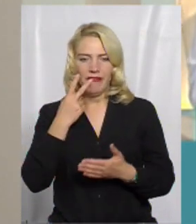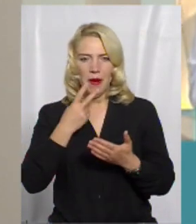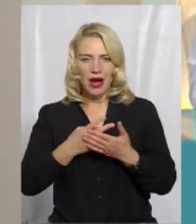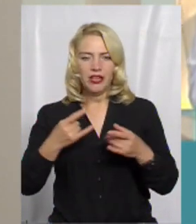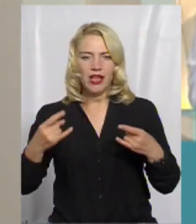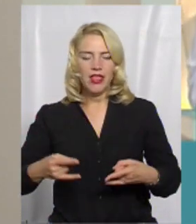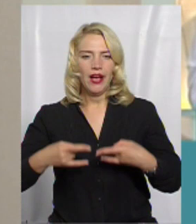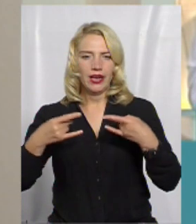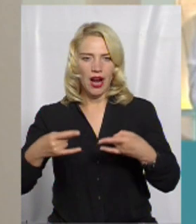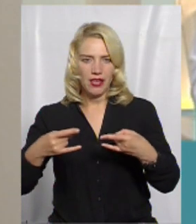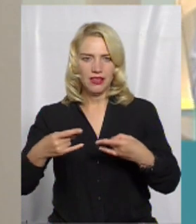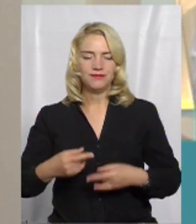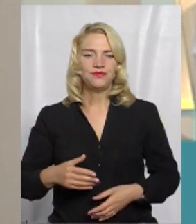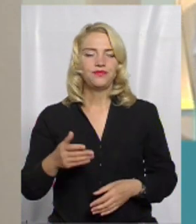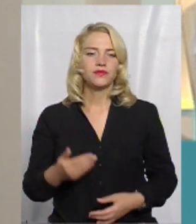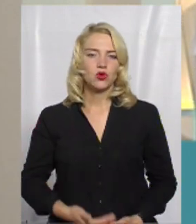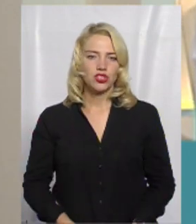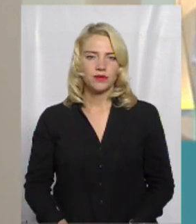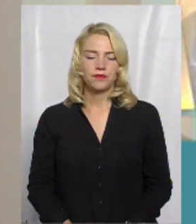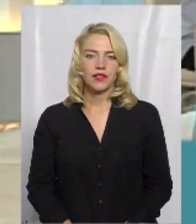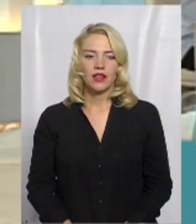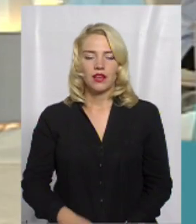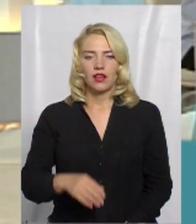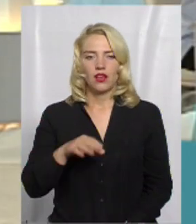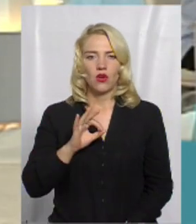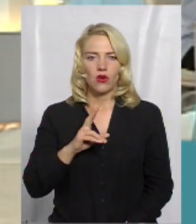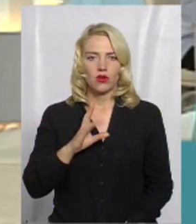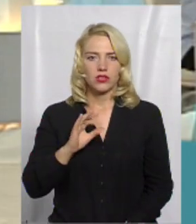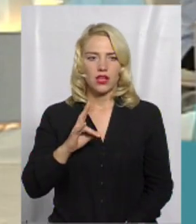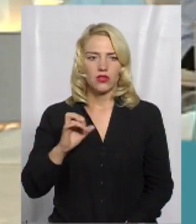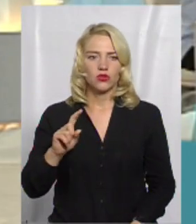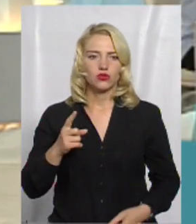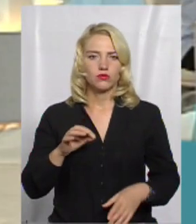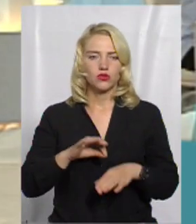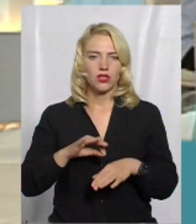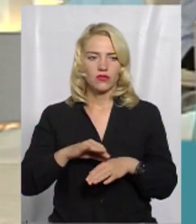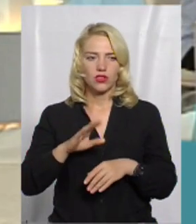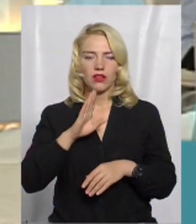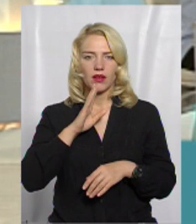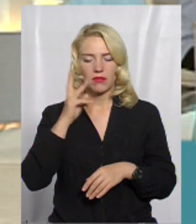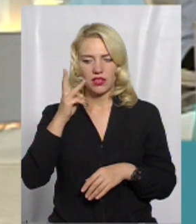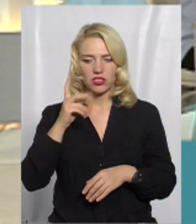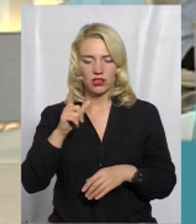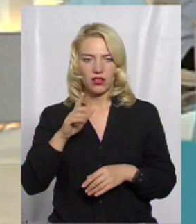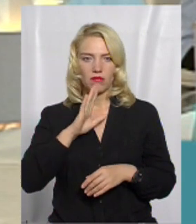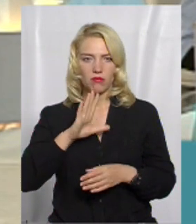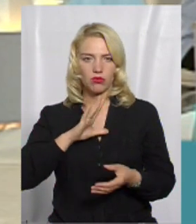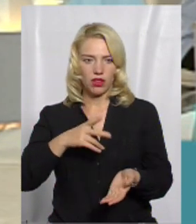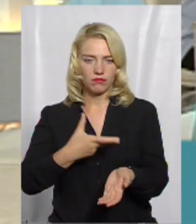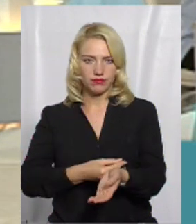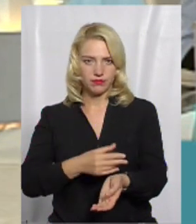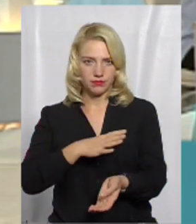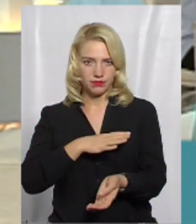побачите на екрані. Отже, пані Оксано, чому захворіла хмельничанка? Вона ж була